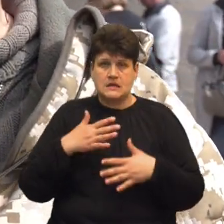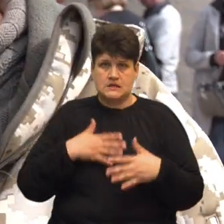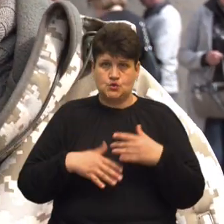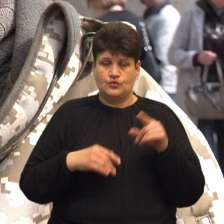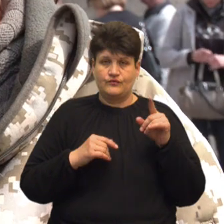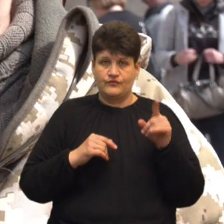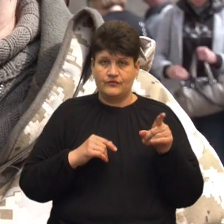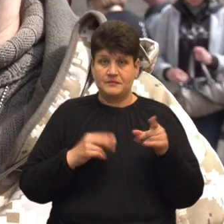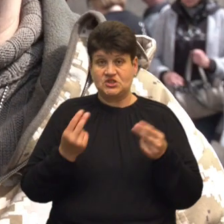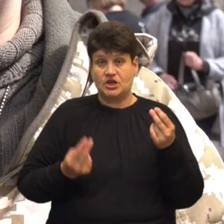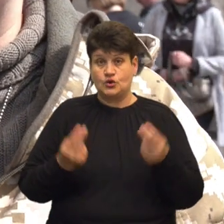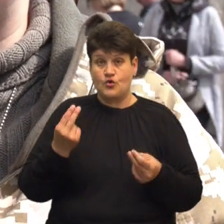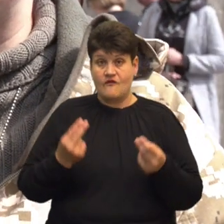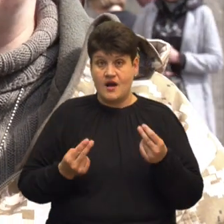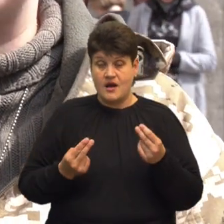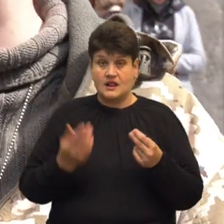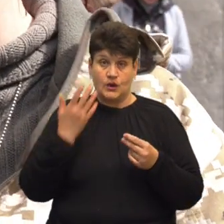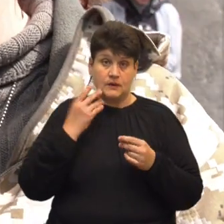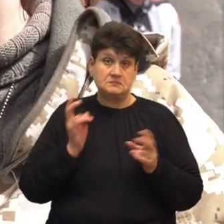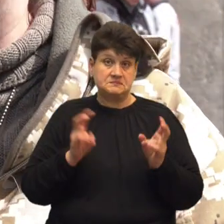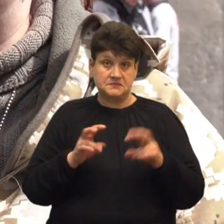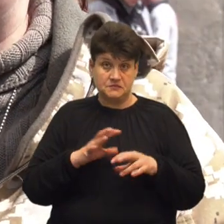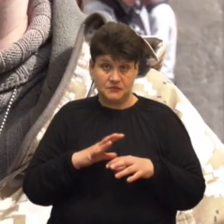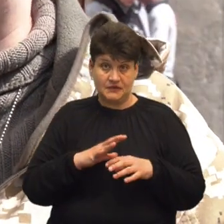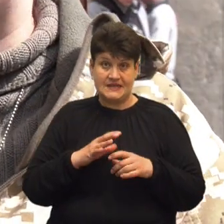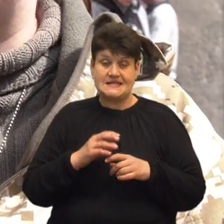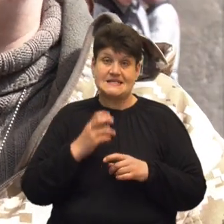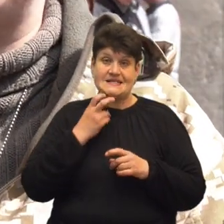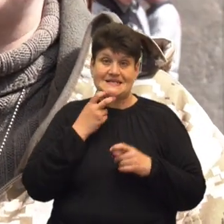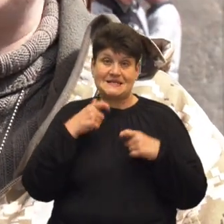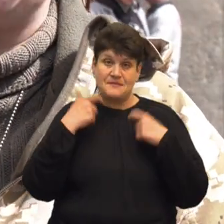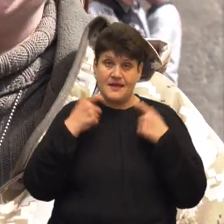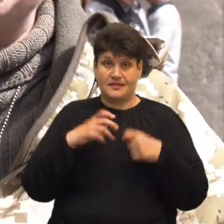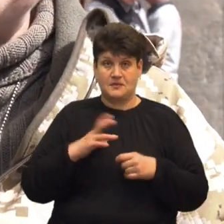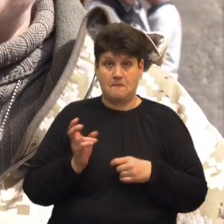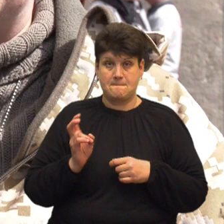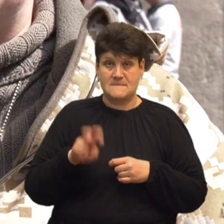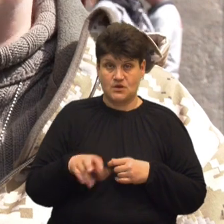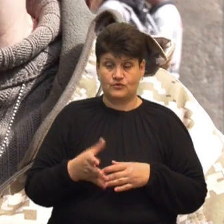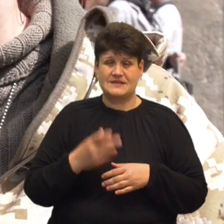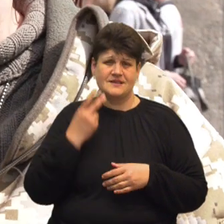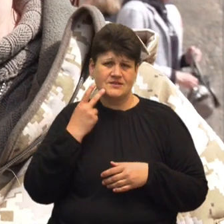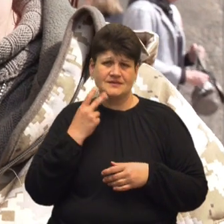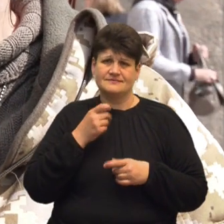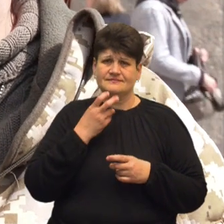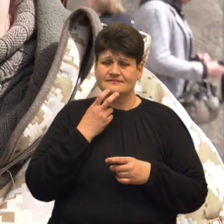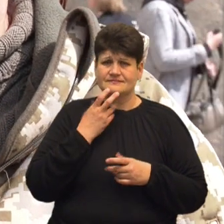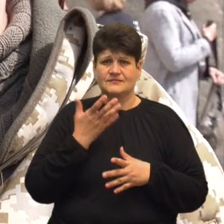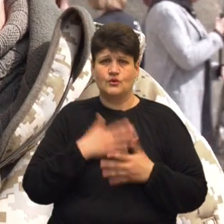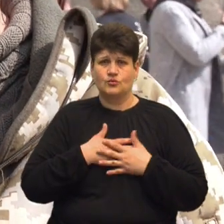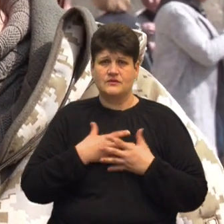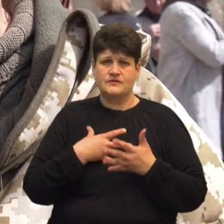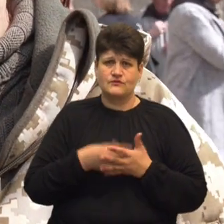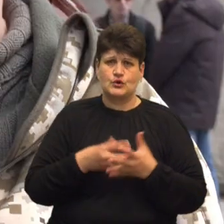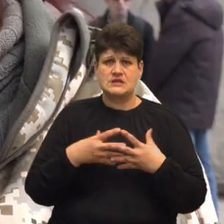Ми жартували між собою. навіть коли заходив, то ми казали, смайлик прийшов. Він завжди був усміхнений, позитивний. Дуже любив свою сім'ю, свою